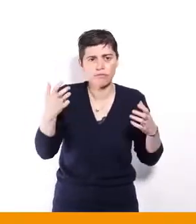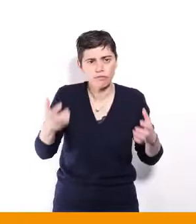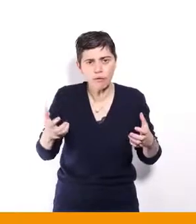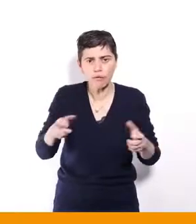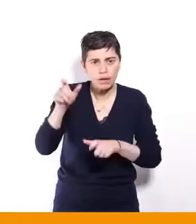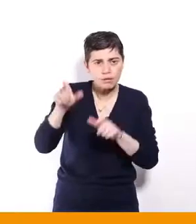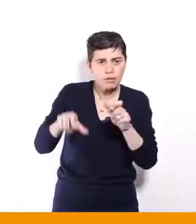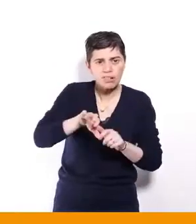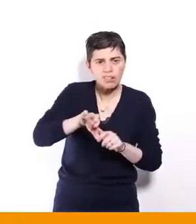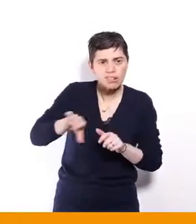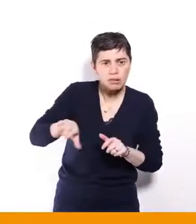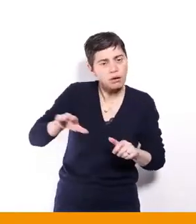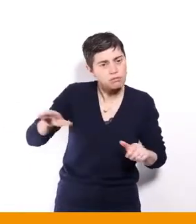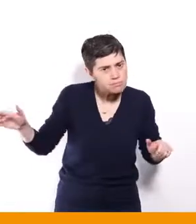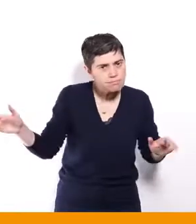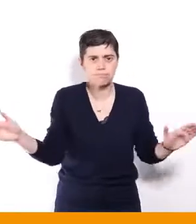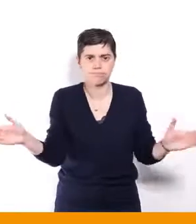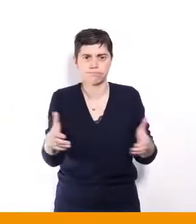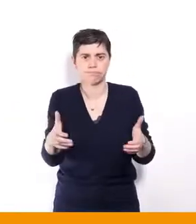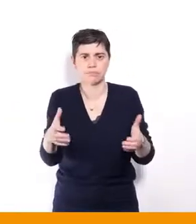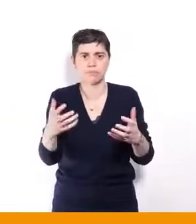sur le côté.